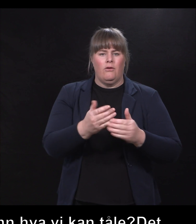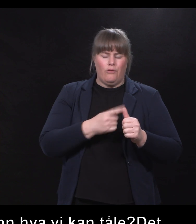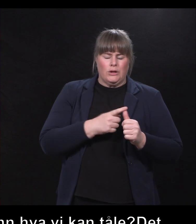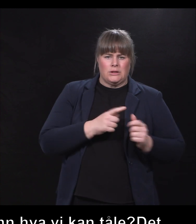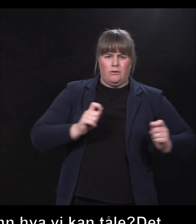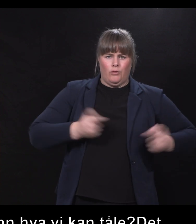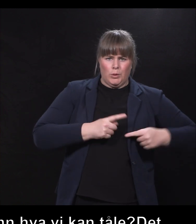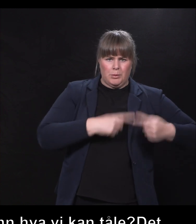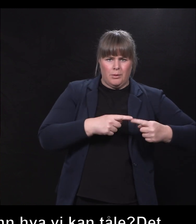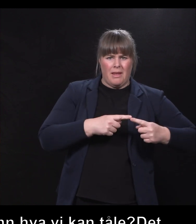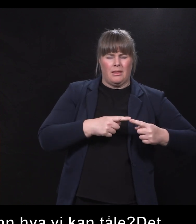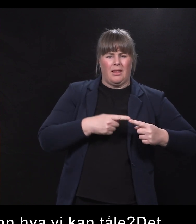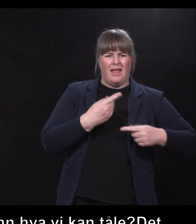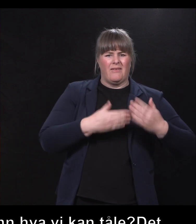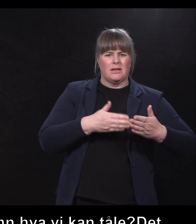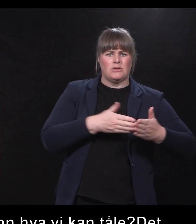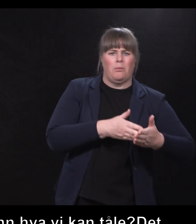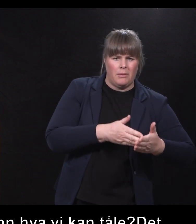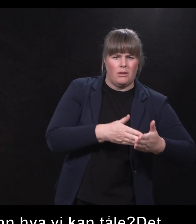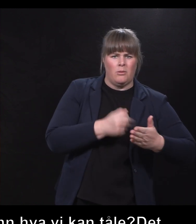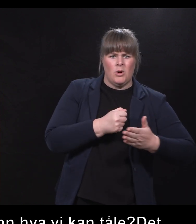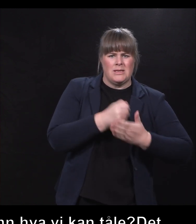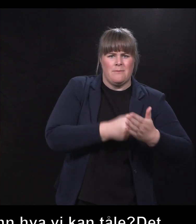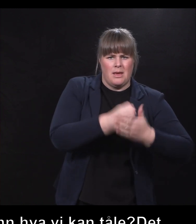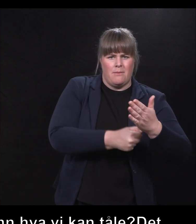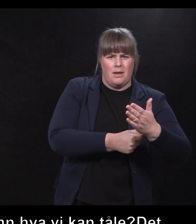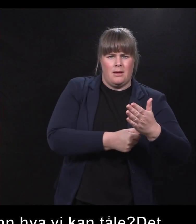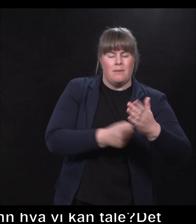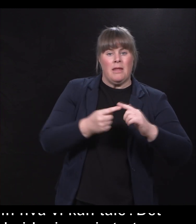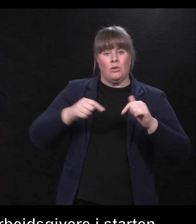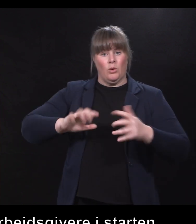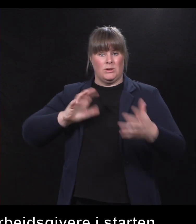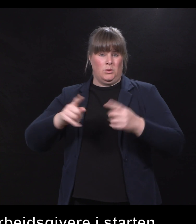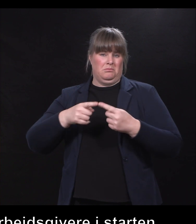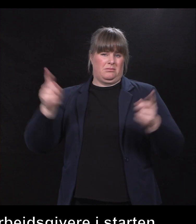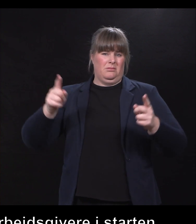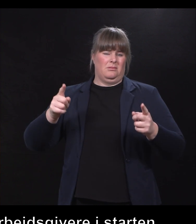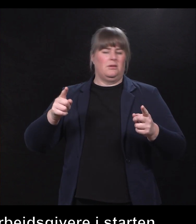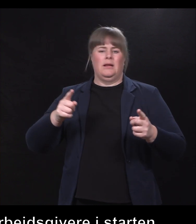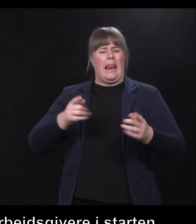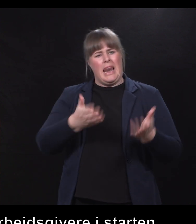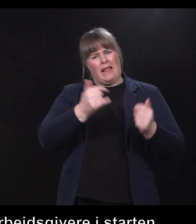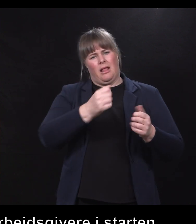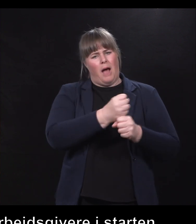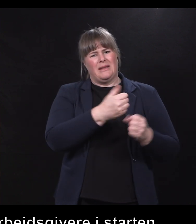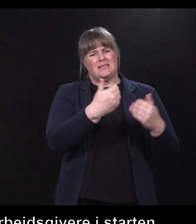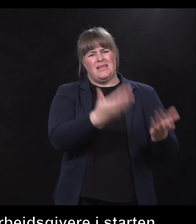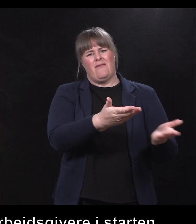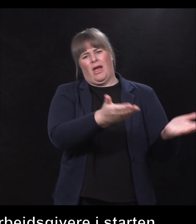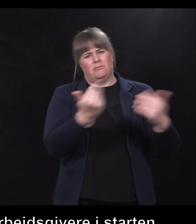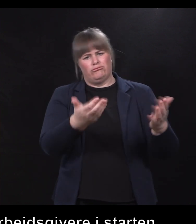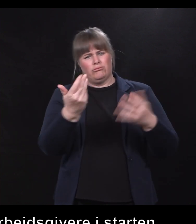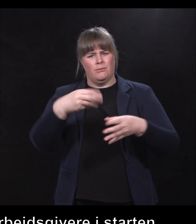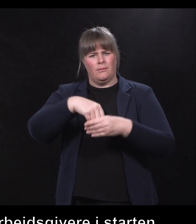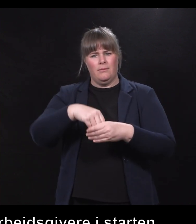kjempe for det. Situasjonen i vårt prosjekt er annerledes nå, det er veldig lett å få med arbeidsgivere. Men det har ikke vært sånn hele tiden, så da er jo